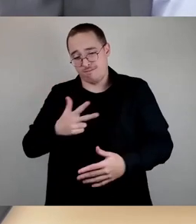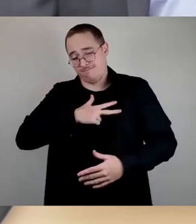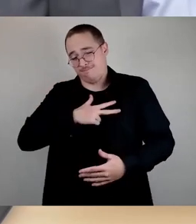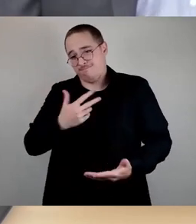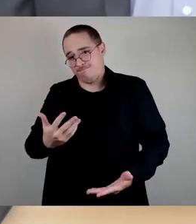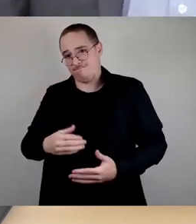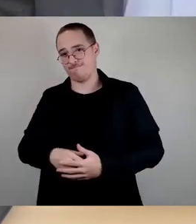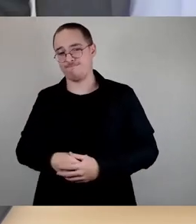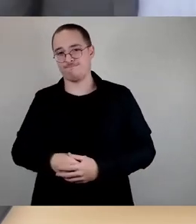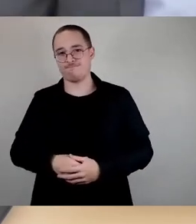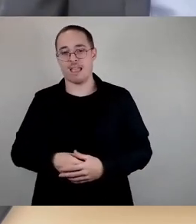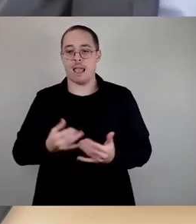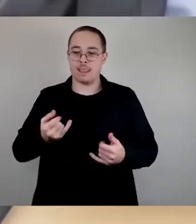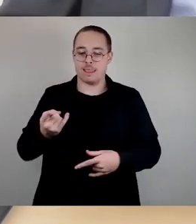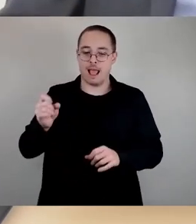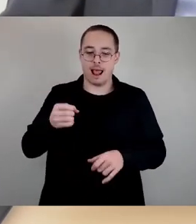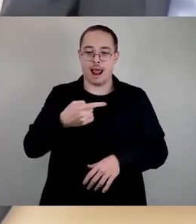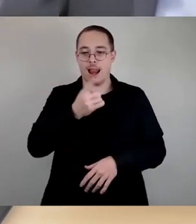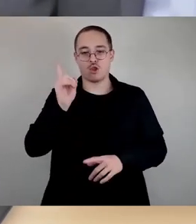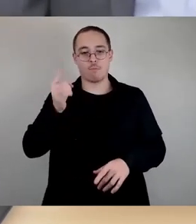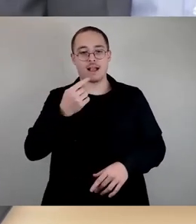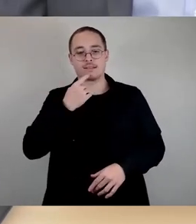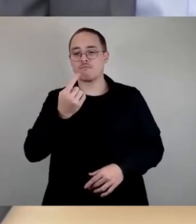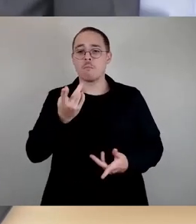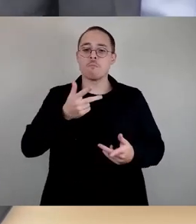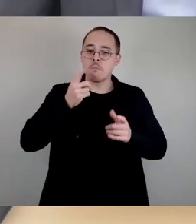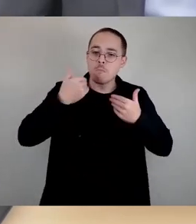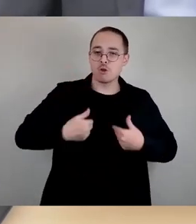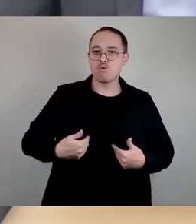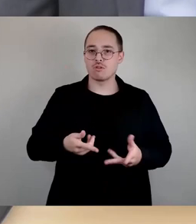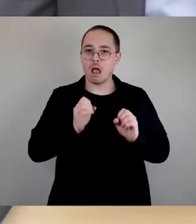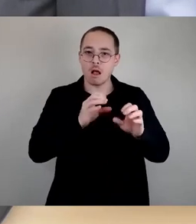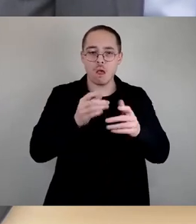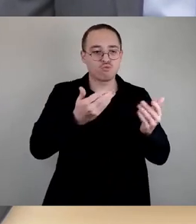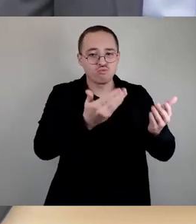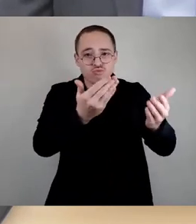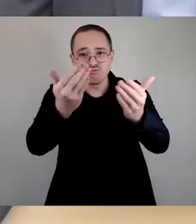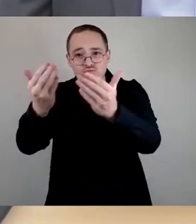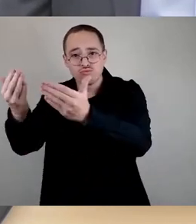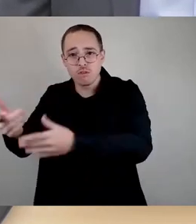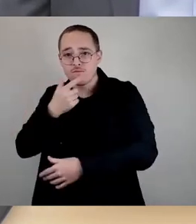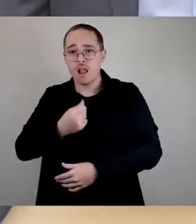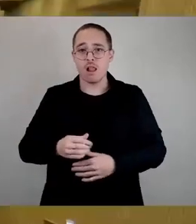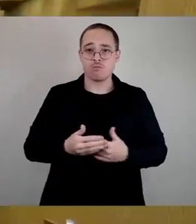Jetzt können Sie ja alle noch einmal eine persönliche Erklärung abgeben. Frau Ömer-Walter.